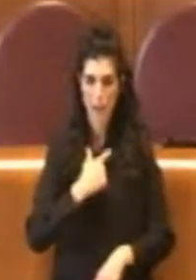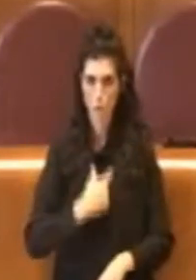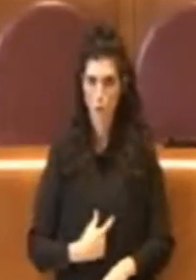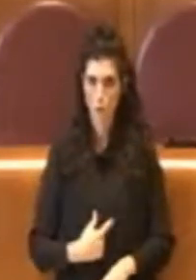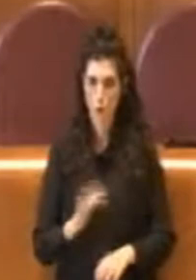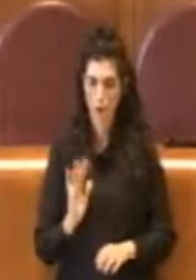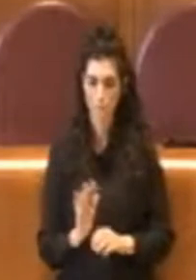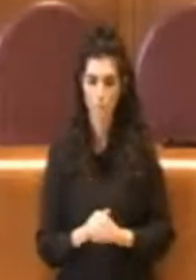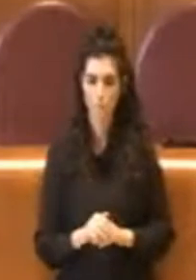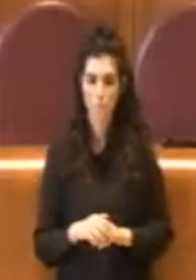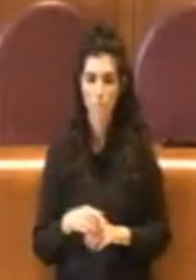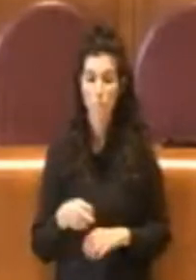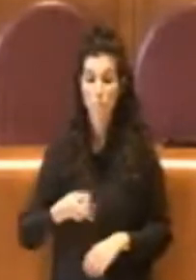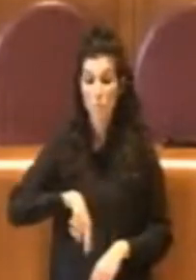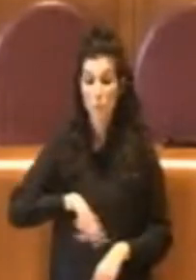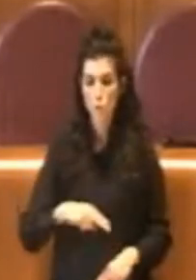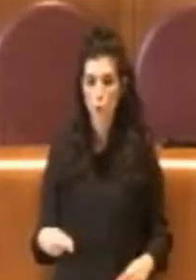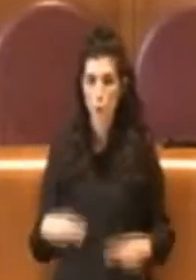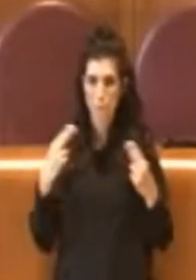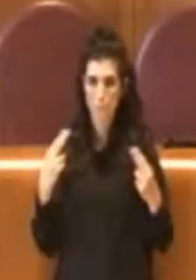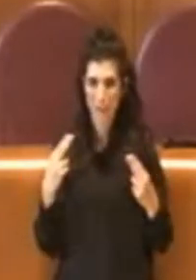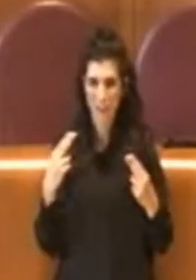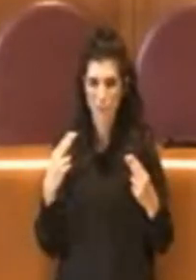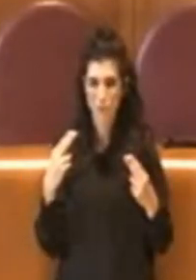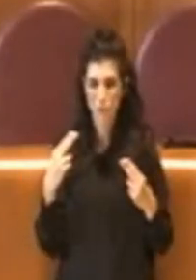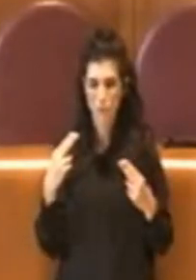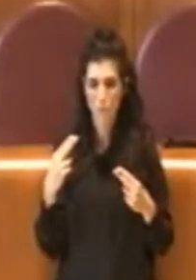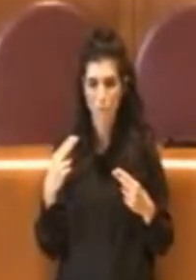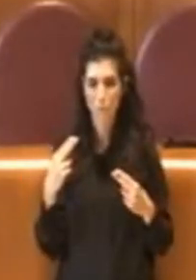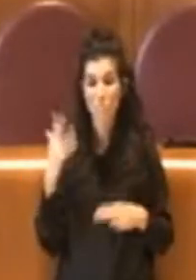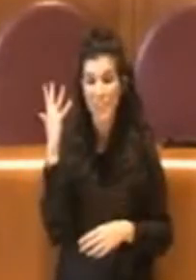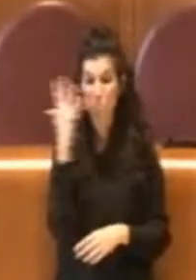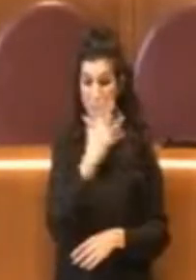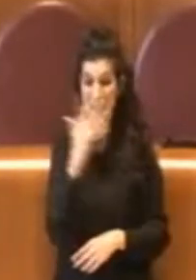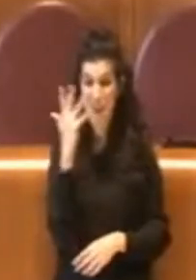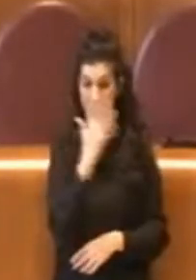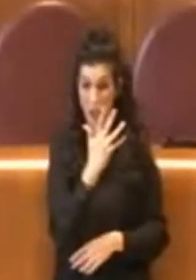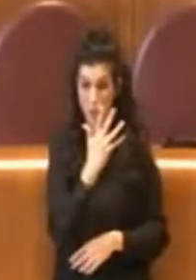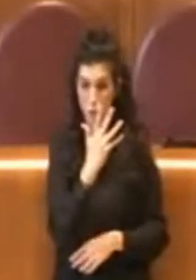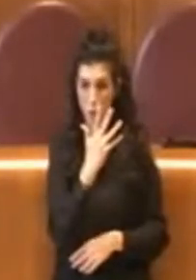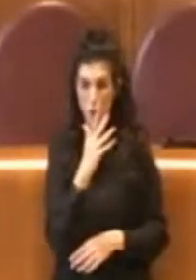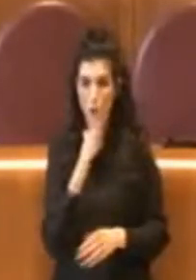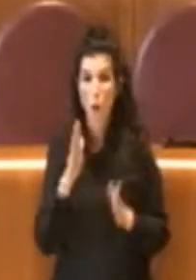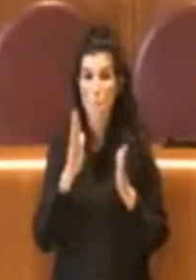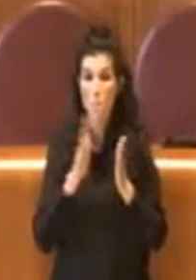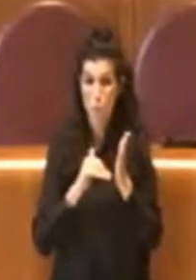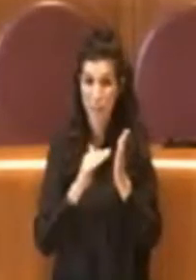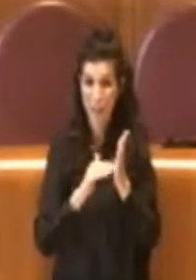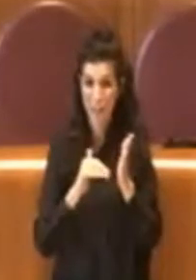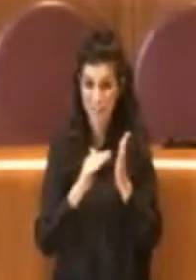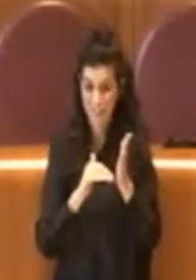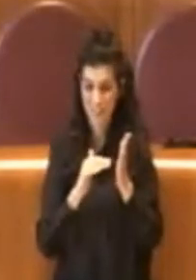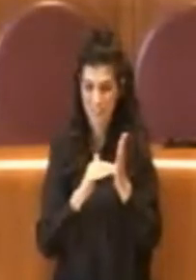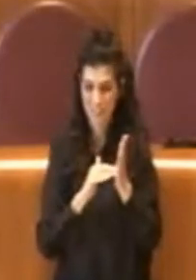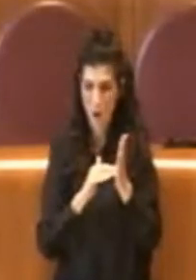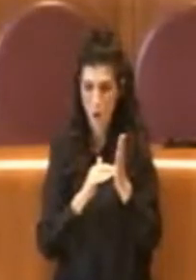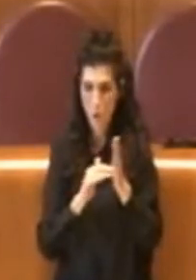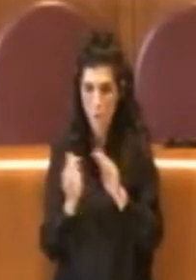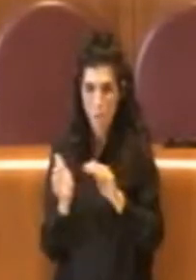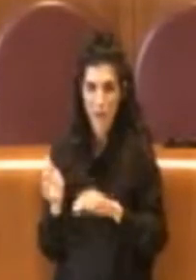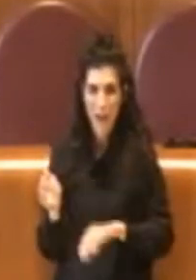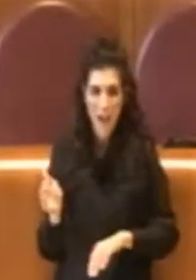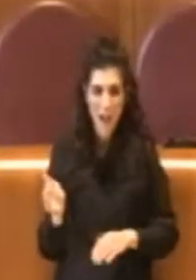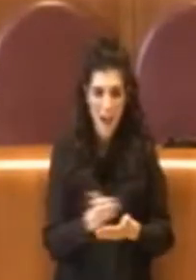Abbiamo scoperto che è sbagliato, per prudenza, fare degli accantonamenti su